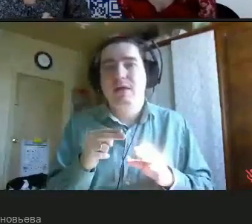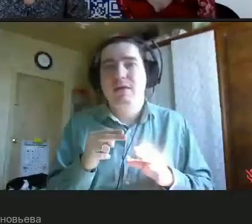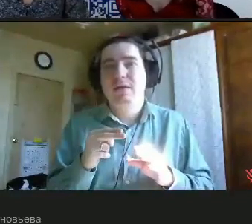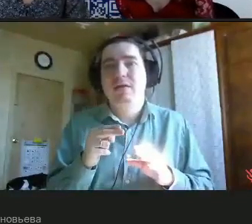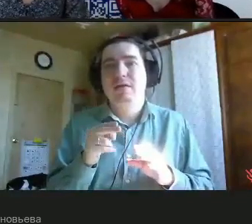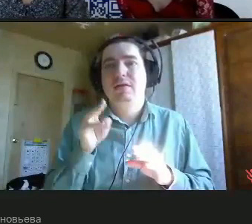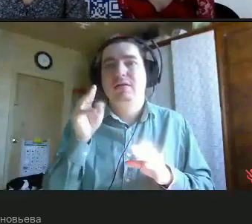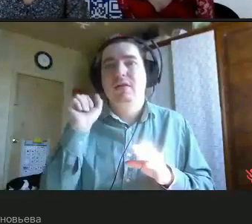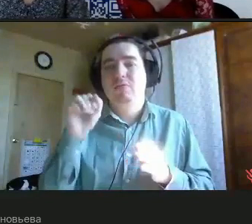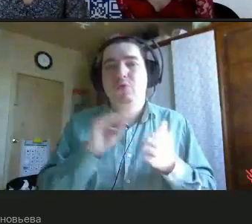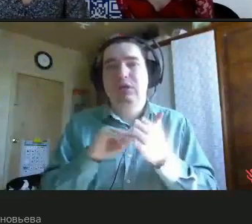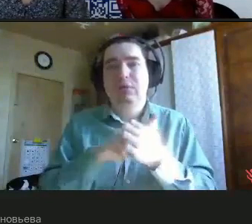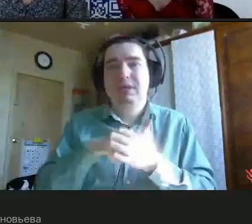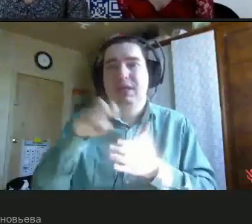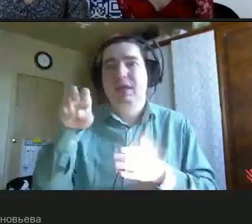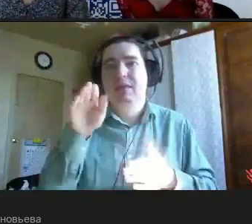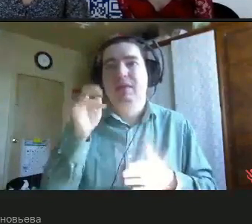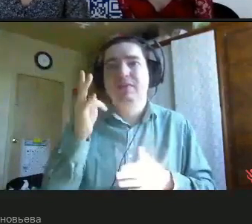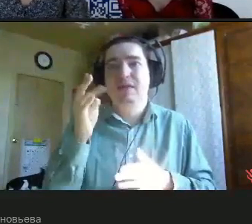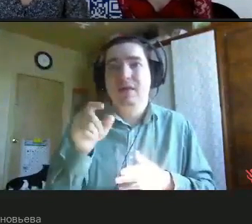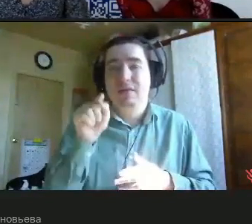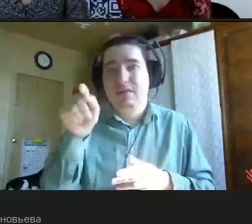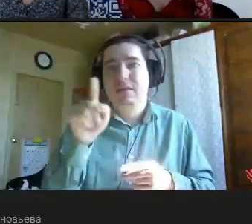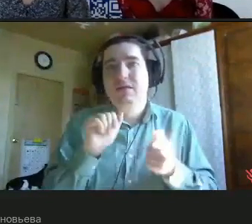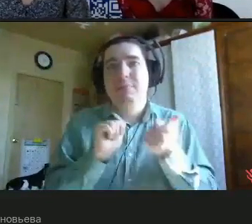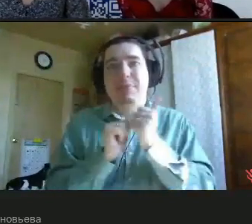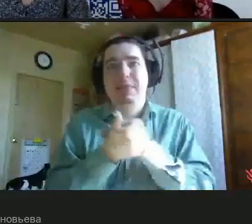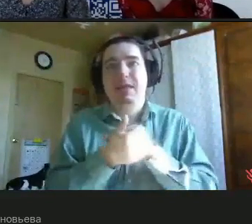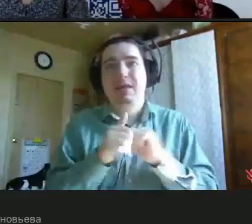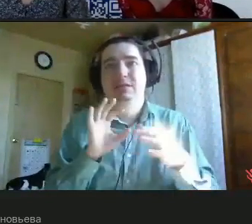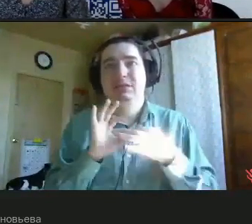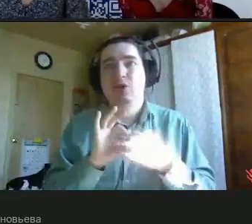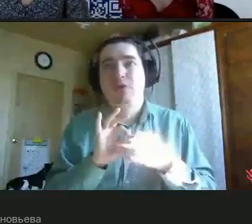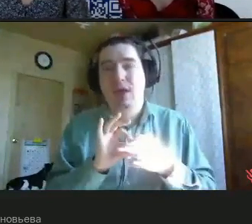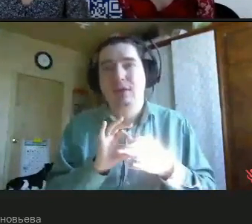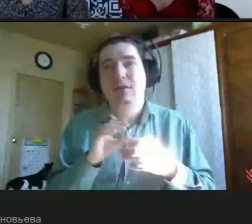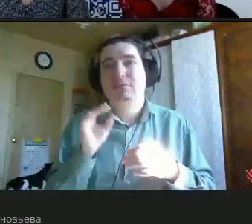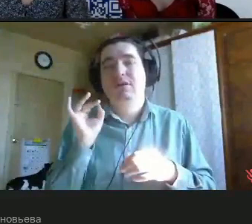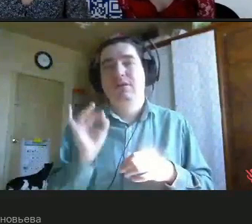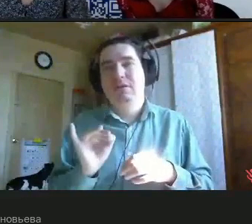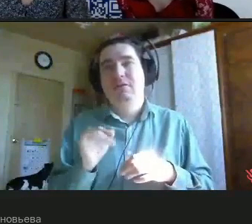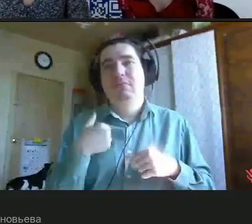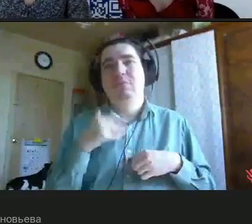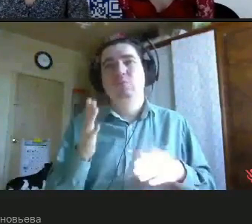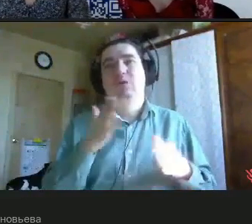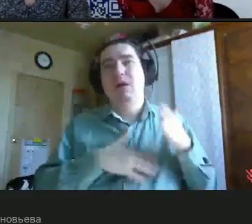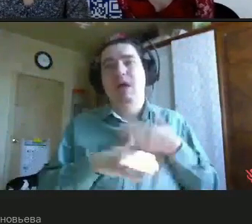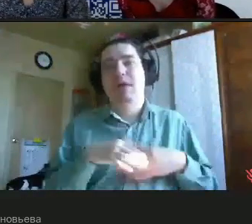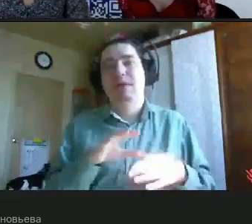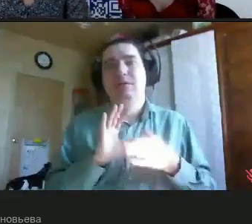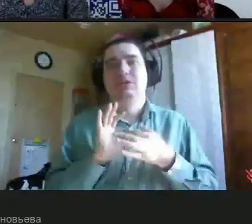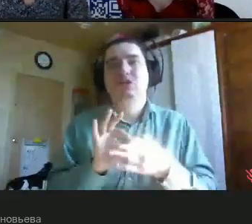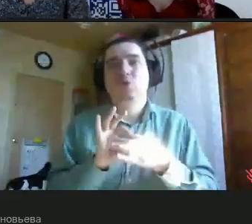попросите Татьяну, она обменяет нас контактами, мы будем очень рады вас там видеть, возможно, вы нам поможете даже с организацией и с